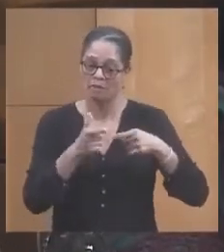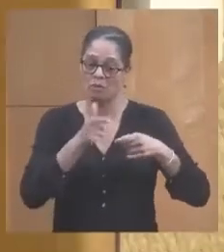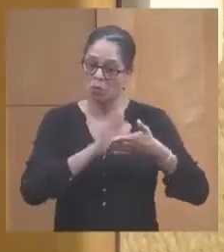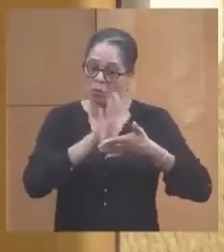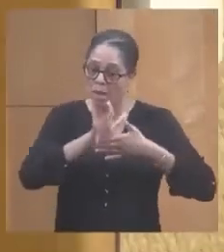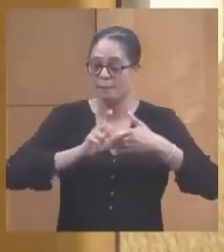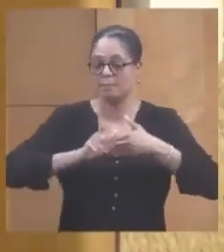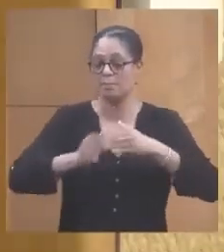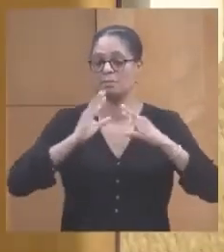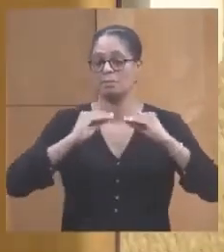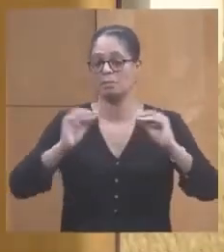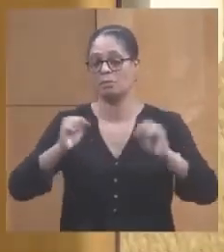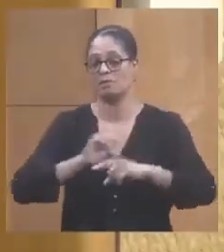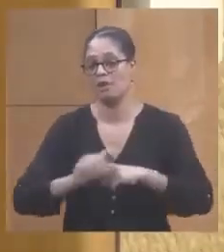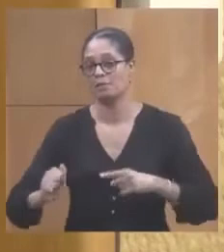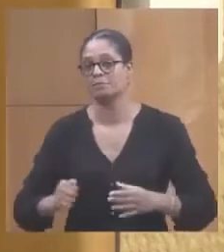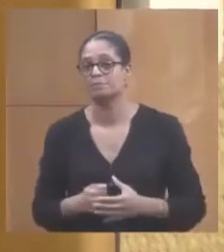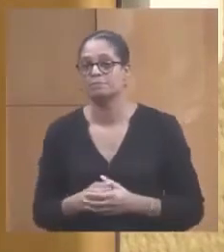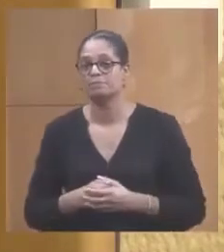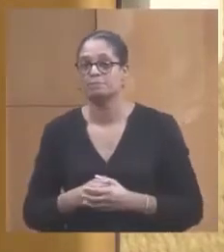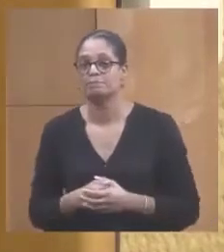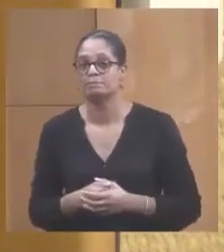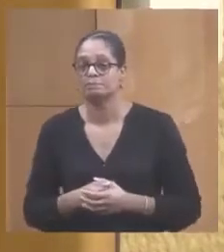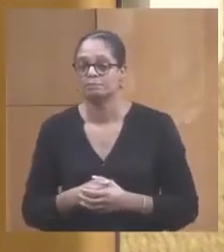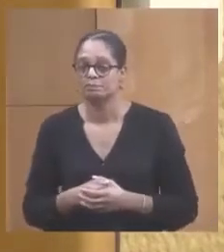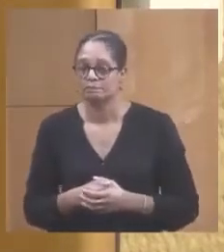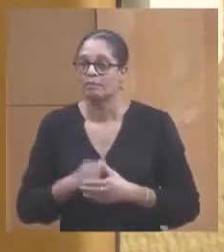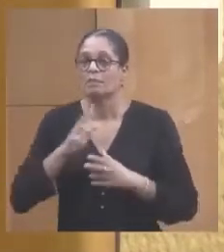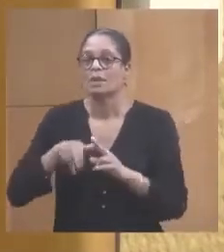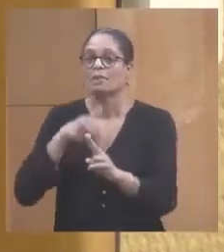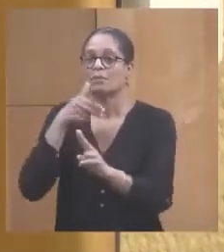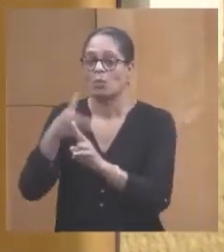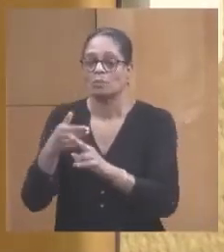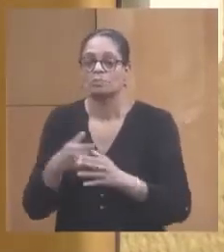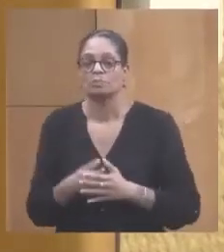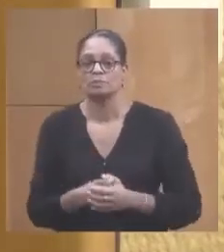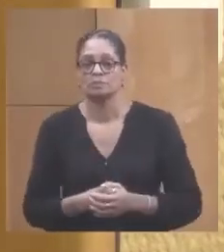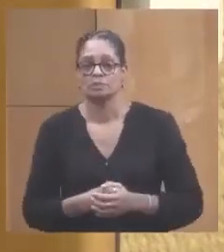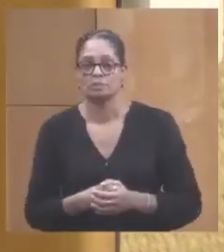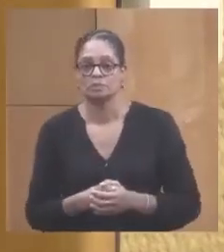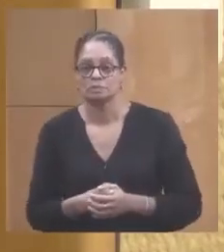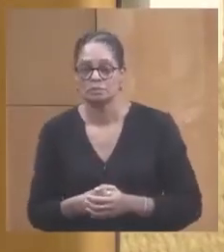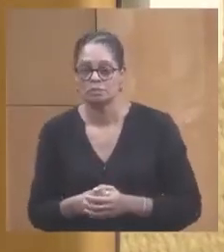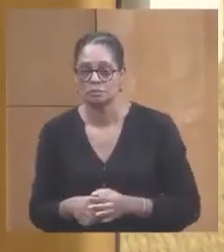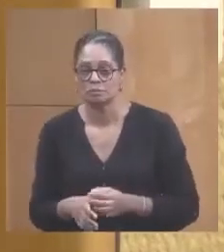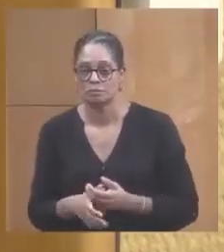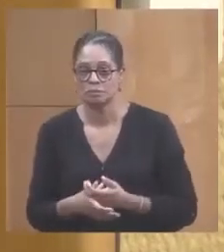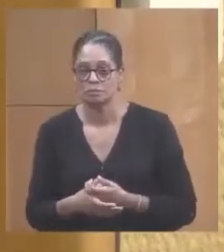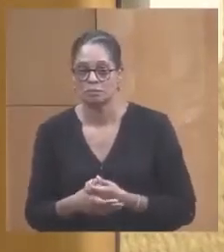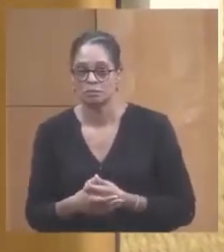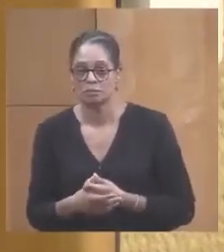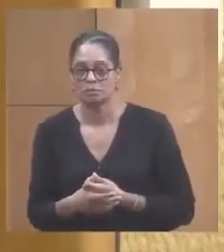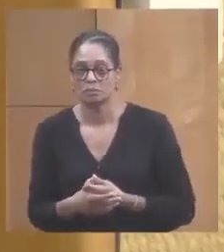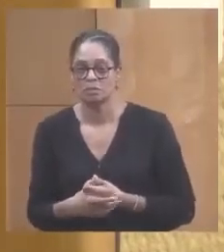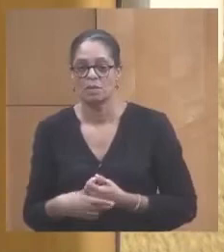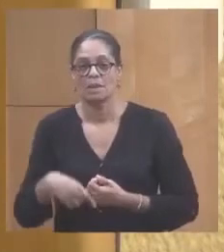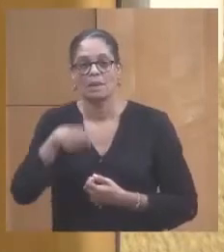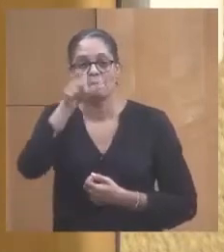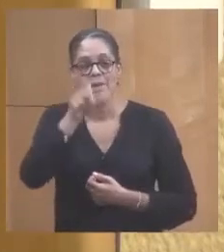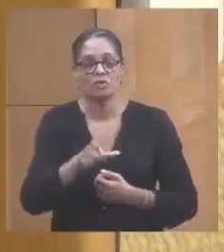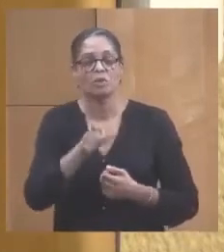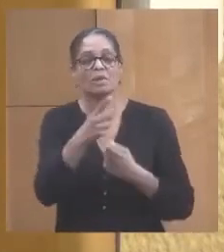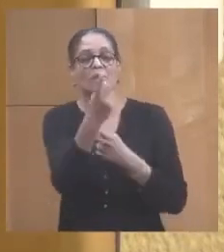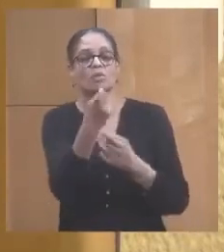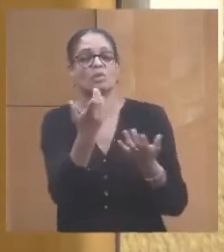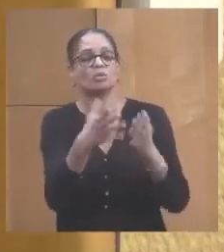Je peux reprendre ? Bien, voilà. Bien, d'abord, je n'avais pas répondu, mais l'interrogateur a quitté la salle peut-être momentanément. Je donne